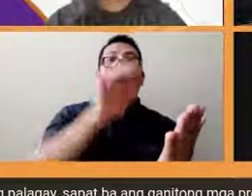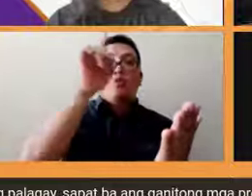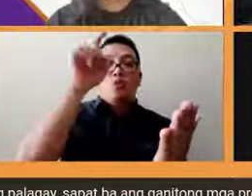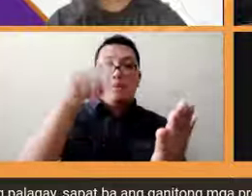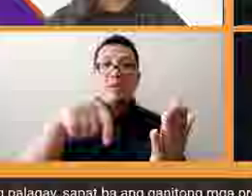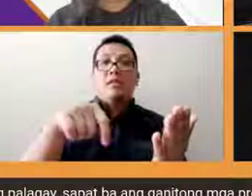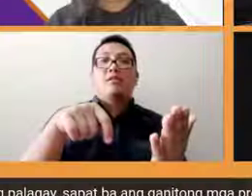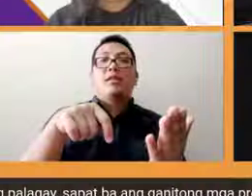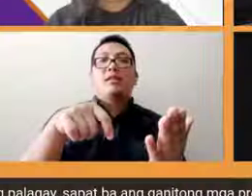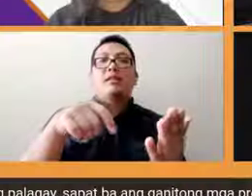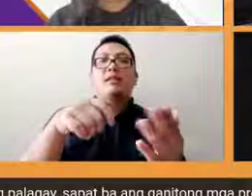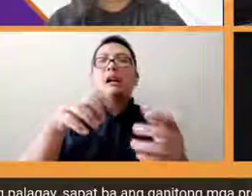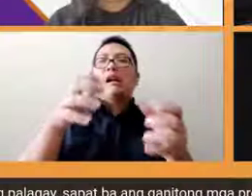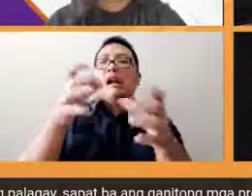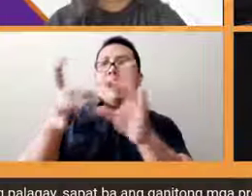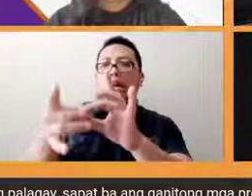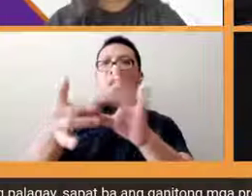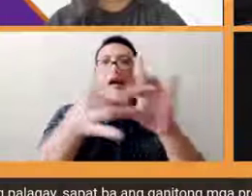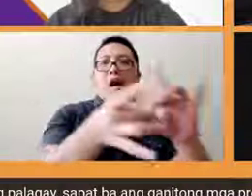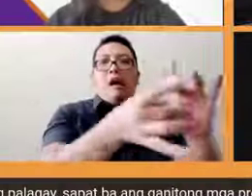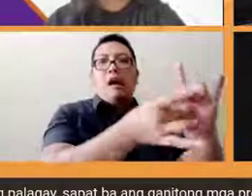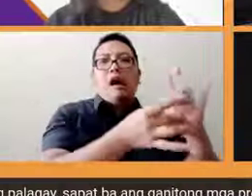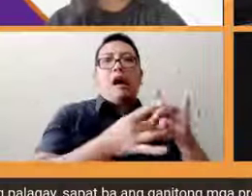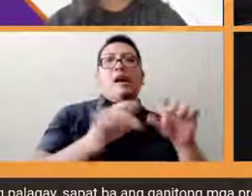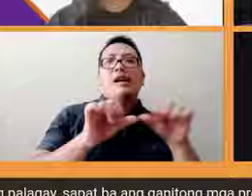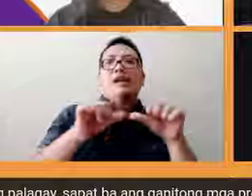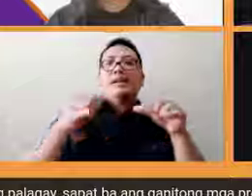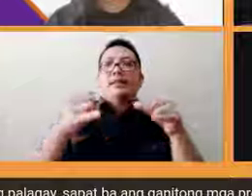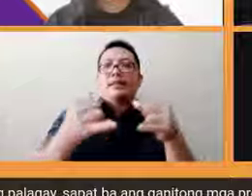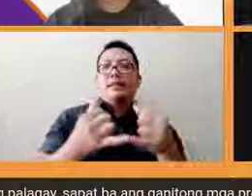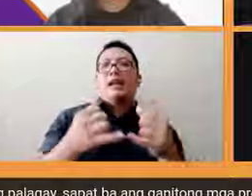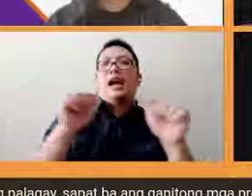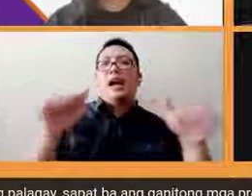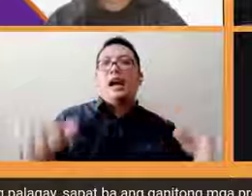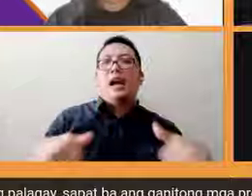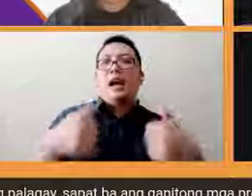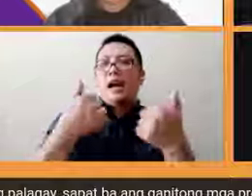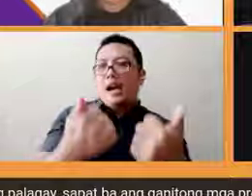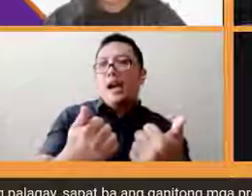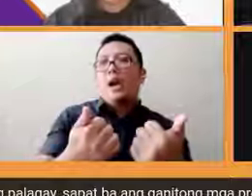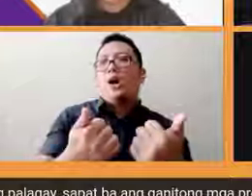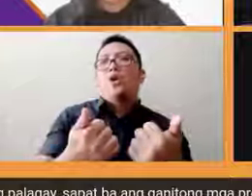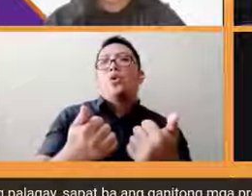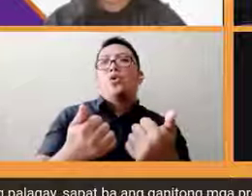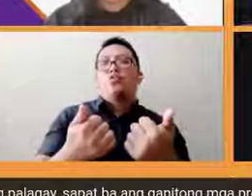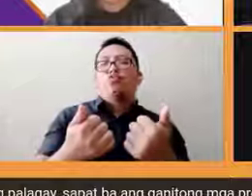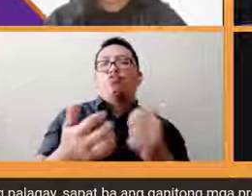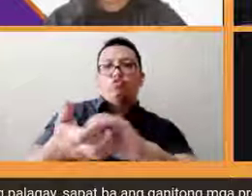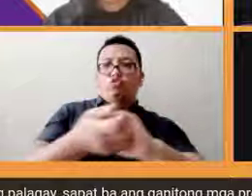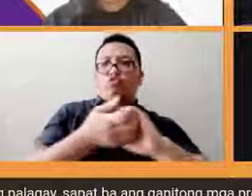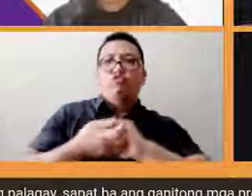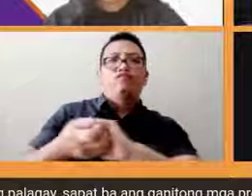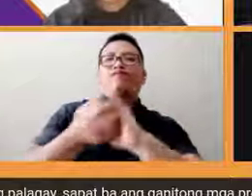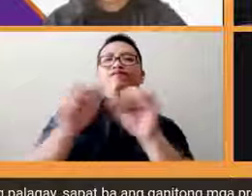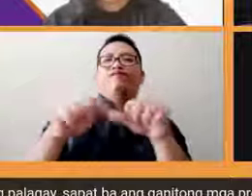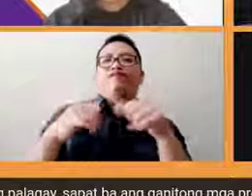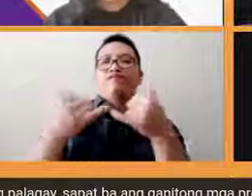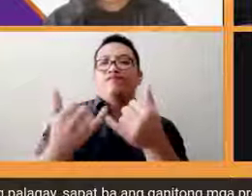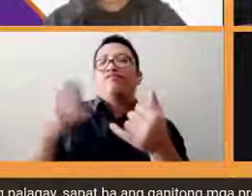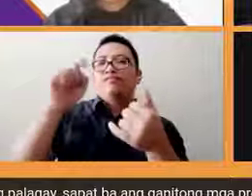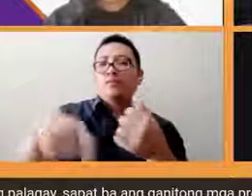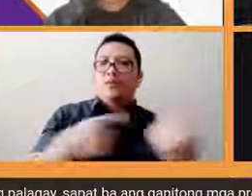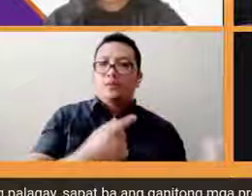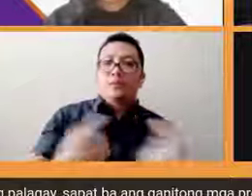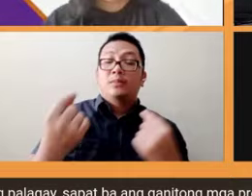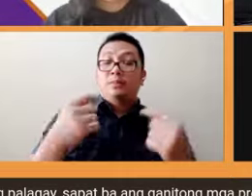interagency rin yung approach po nito kung paano natin ito gagawin kami po kami sa Department of Education